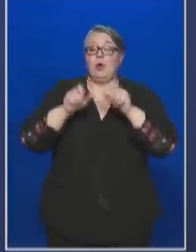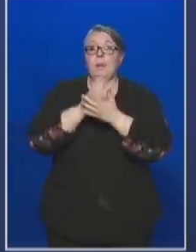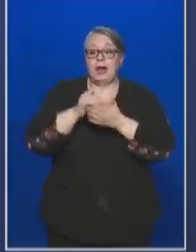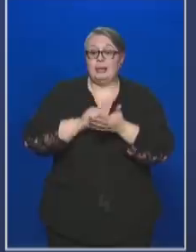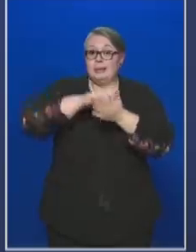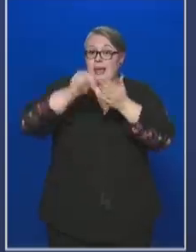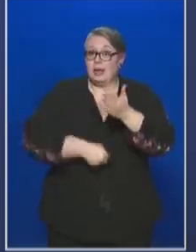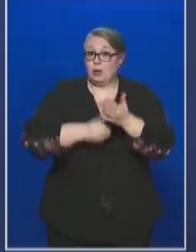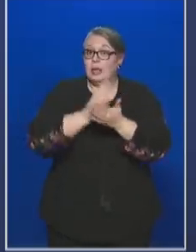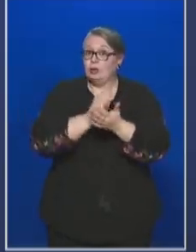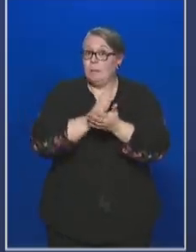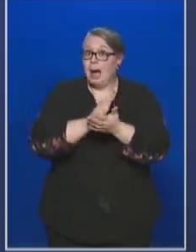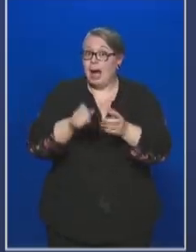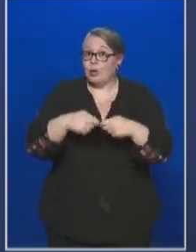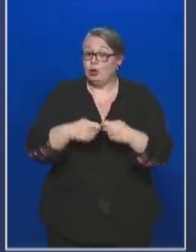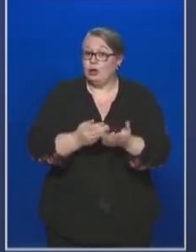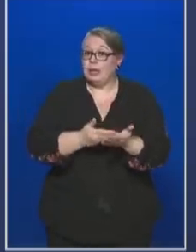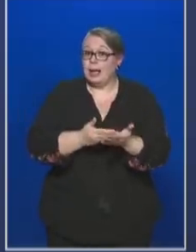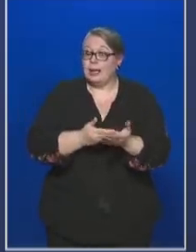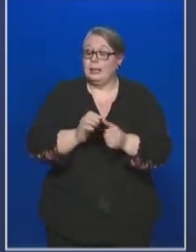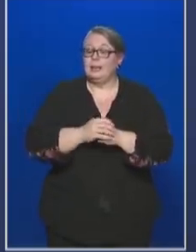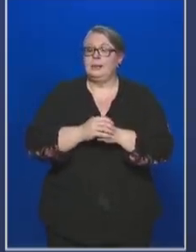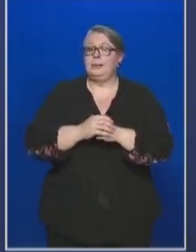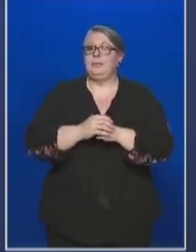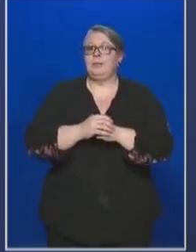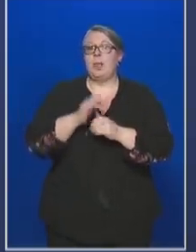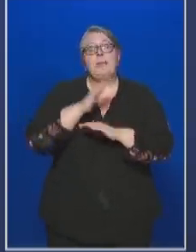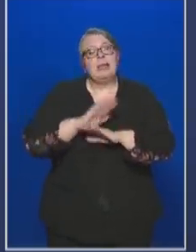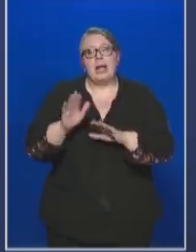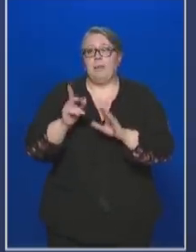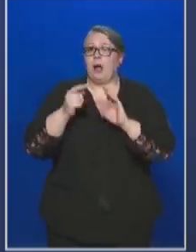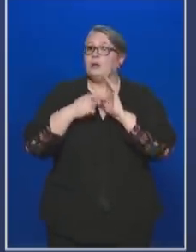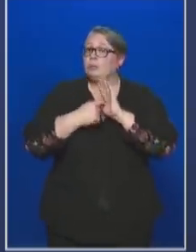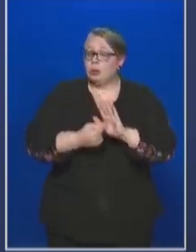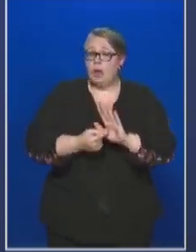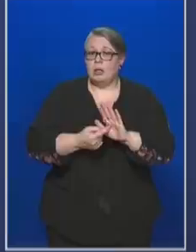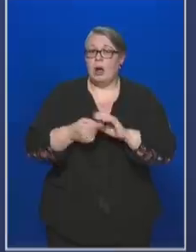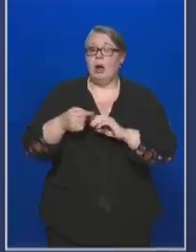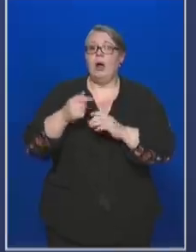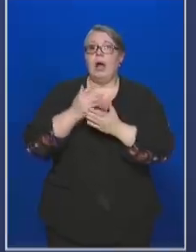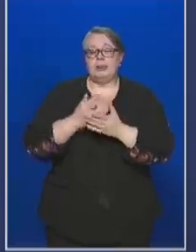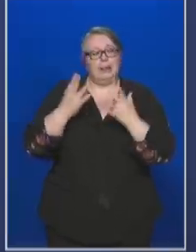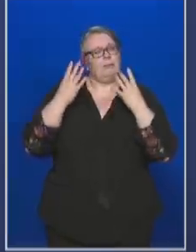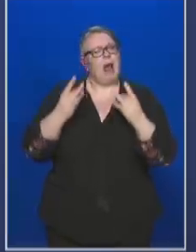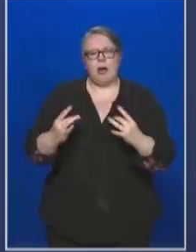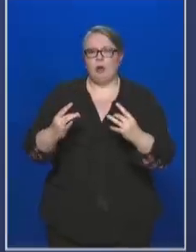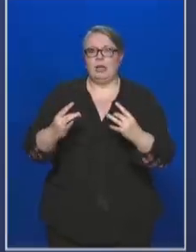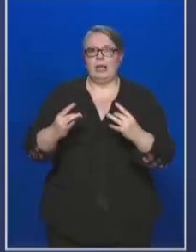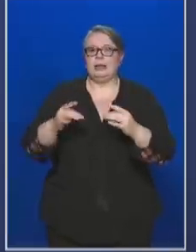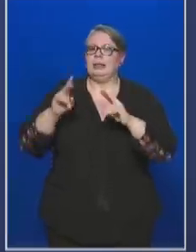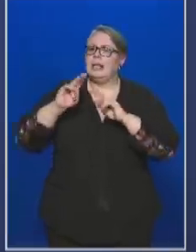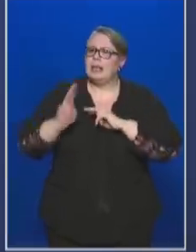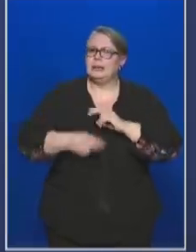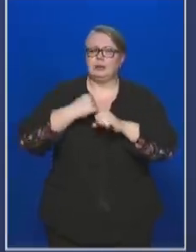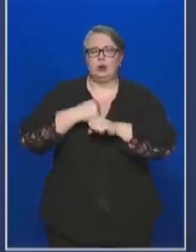szerződést is kötöttek. Ez mindenképpen azt sugalja, hogy elkötelezettek, készek